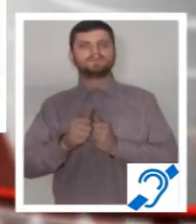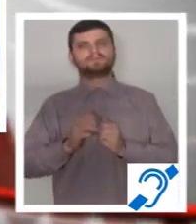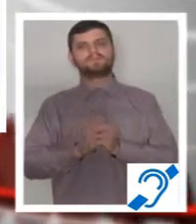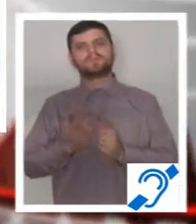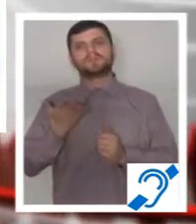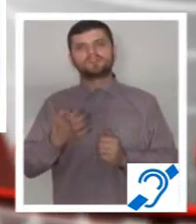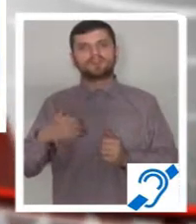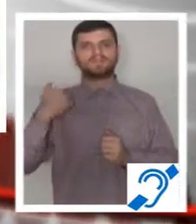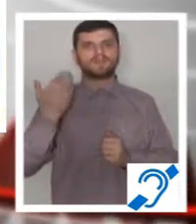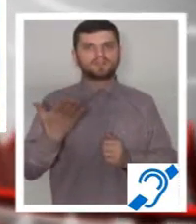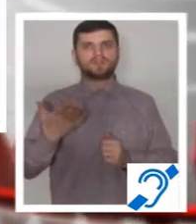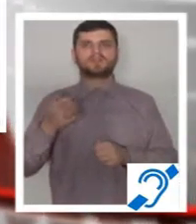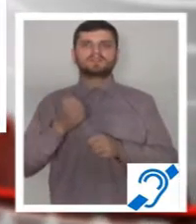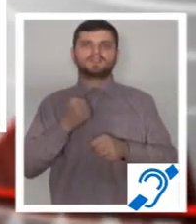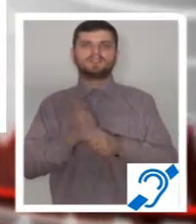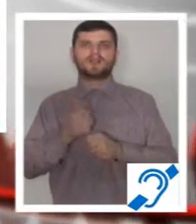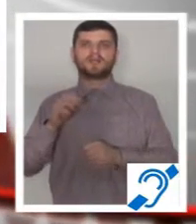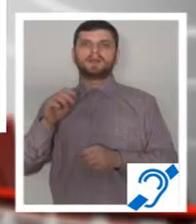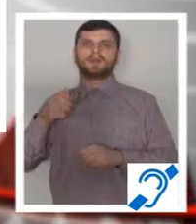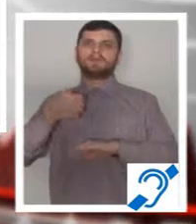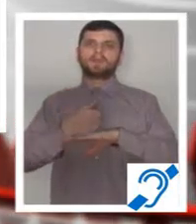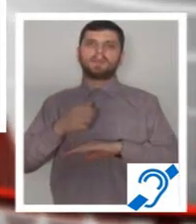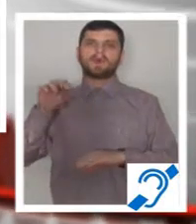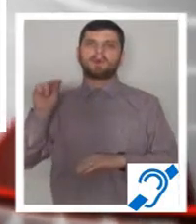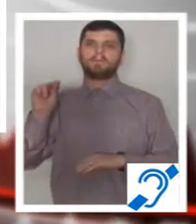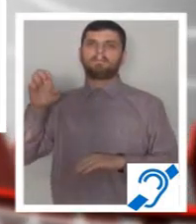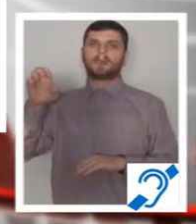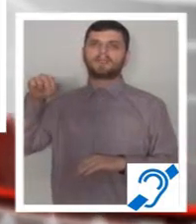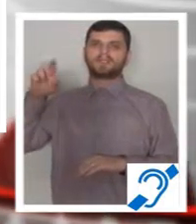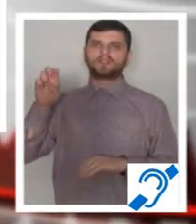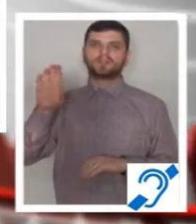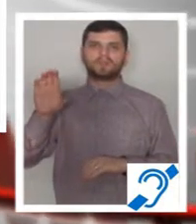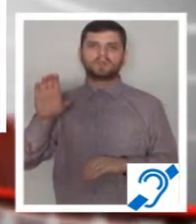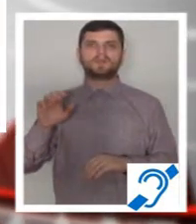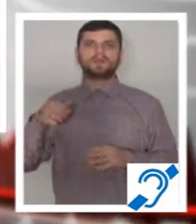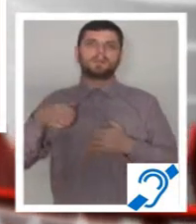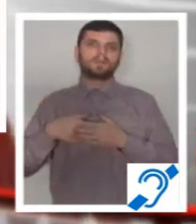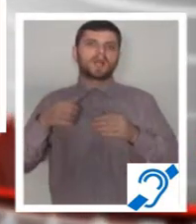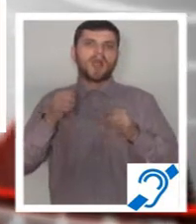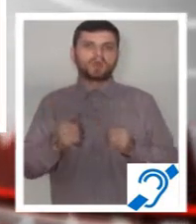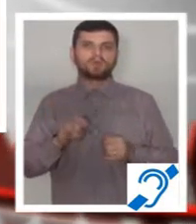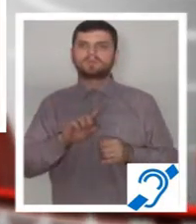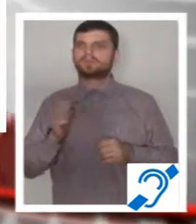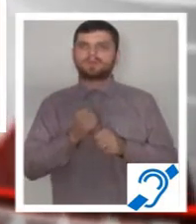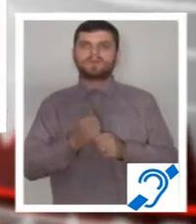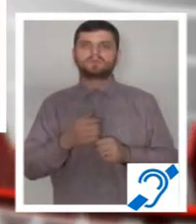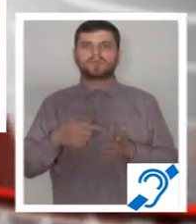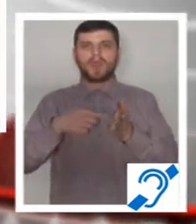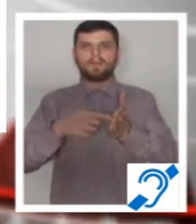facă primarul Tudor Pendiu, care, deși în mod oficial, deține această funcție, până acum nu și-a făcut încă apariția publică.